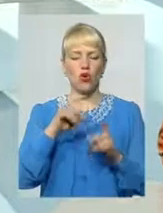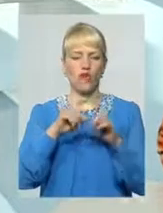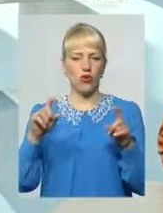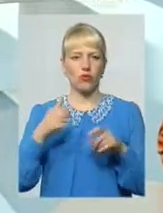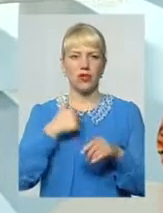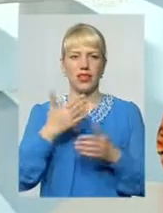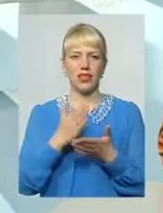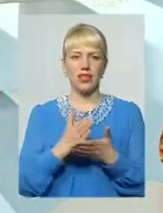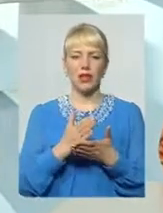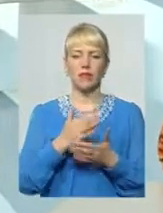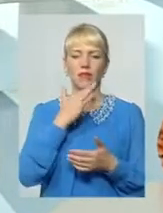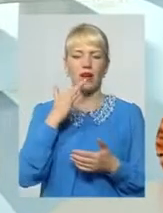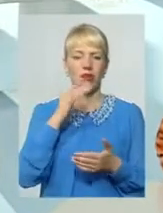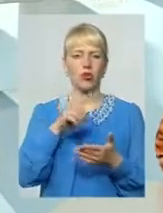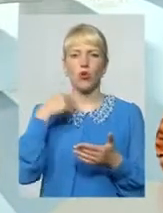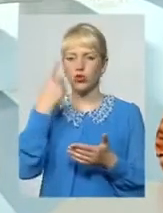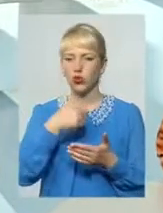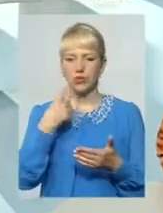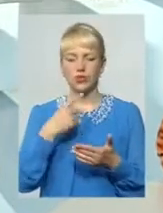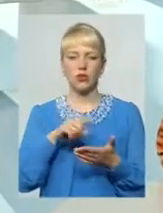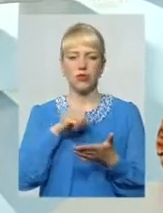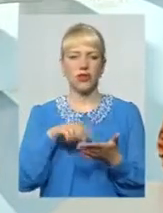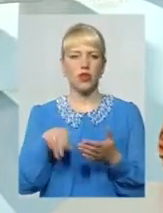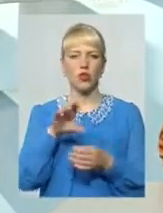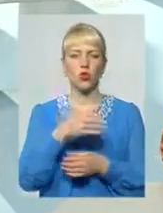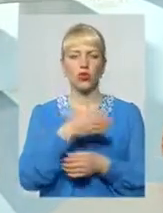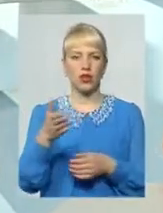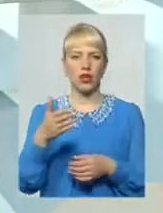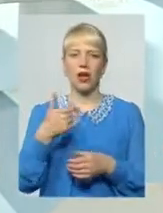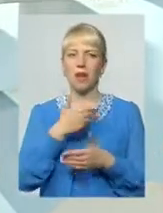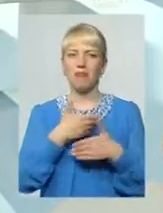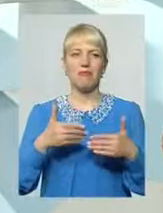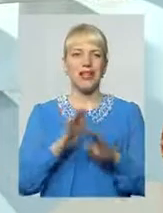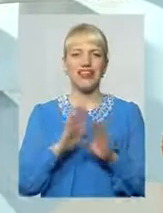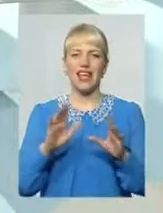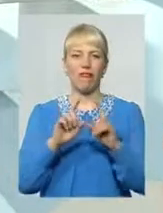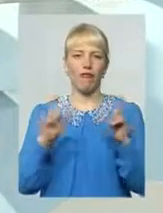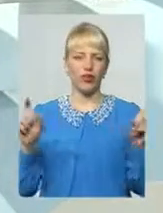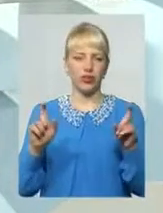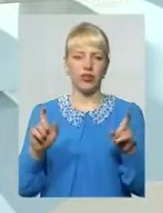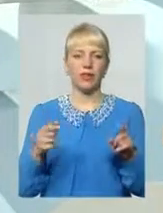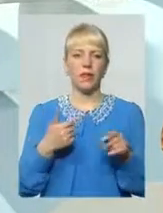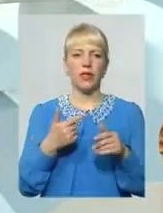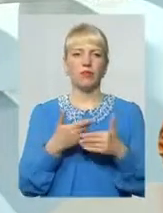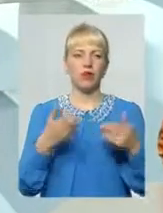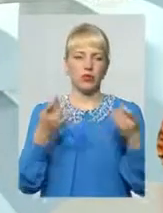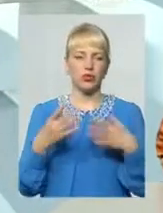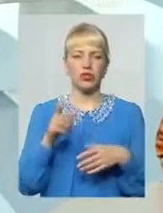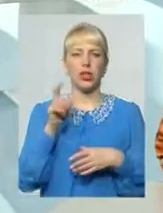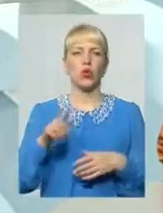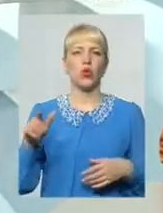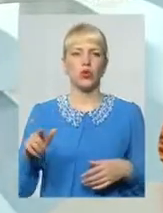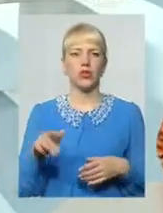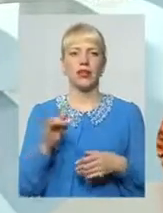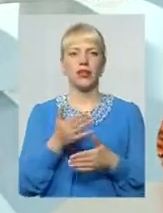ми не громадська організація Ми не благодійний фонд Ми просто такі, як я Біля мене сходяться такі самі люди І